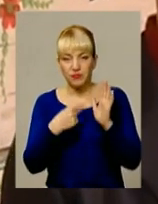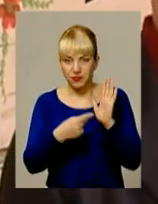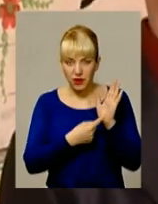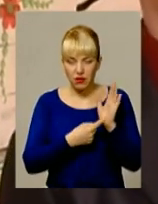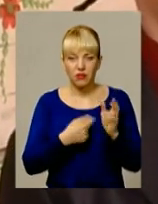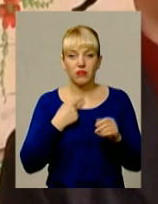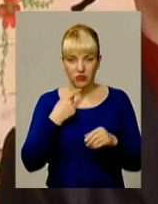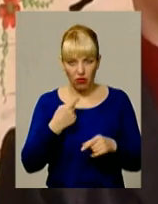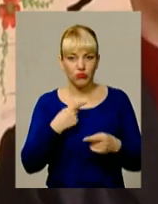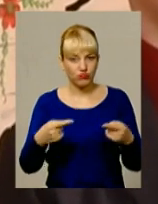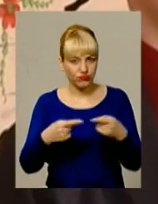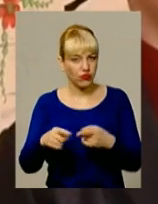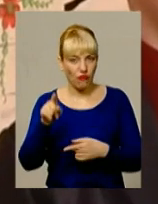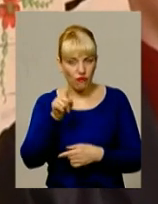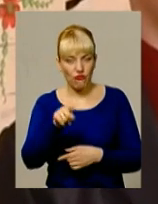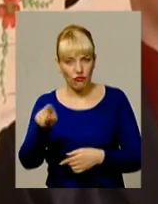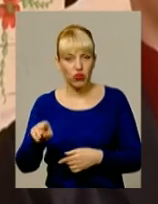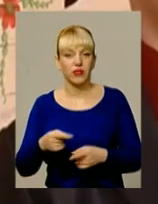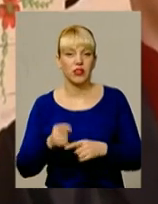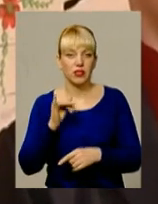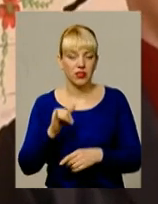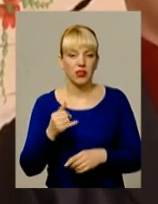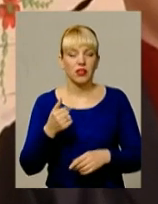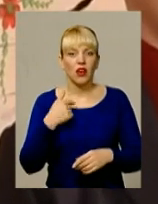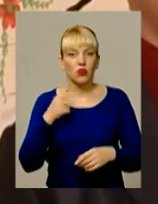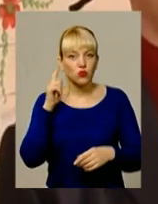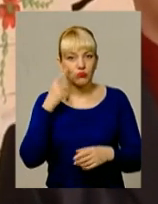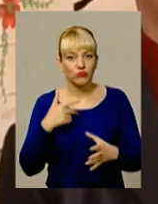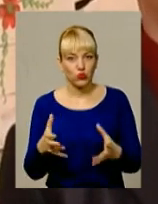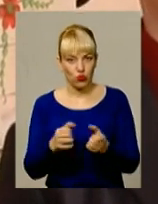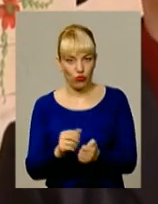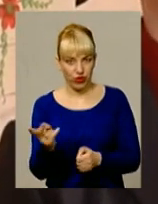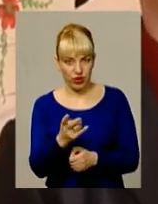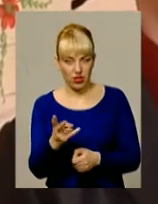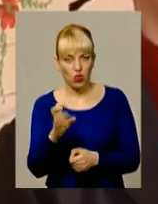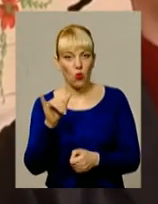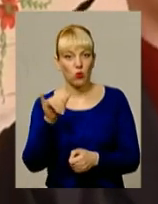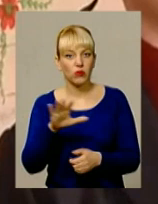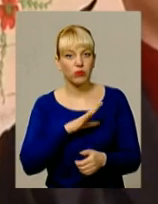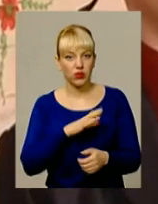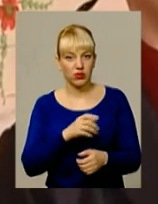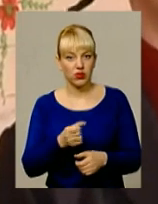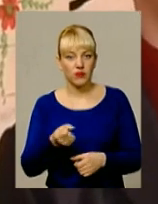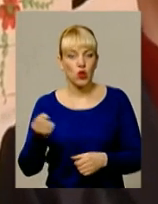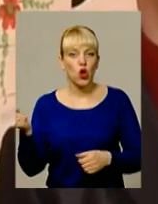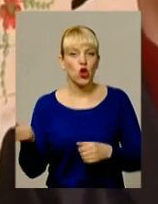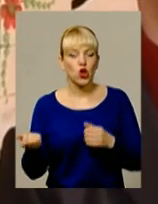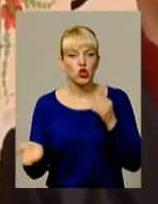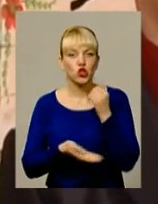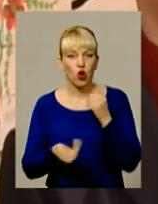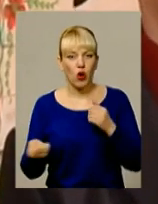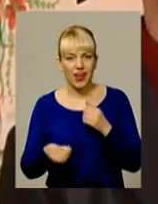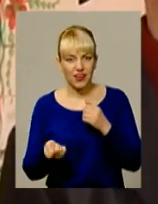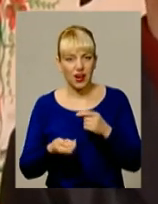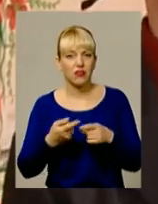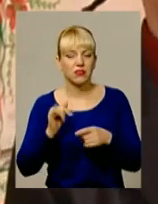'їхав їх і думав їх зловити, але в одного з них була холодна зброя сокира. І я втік, потім